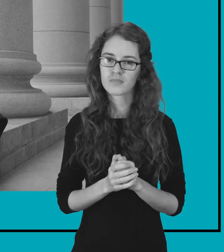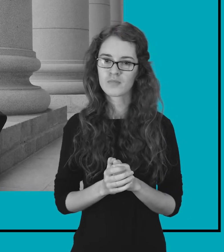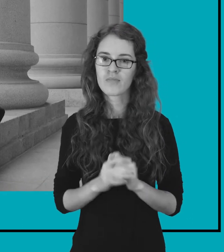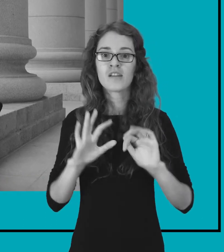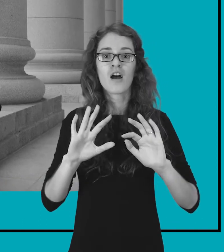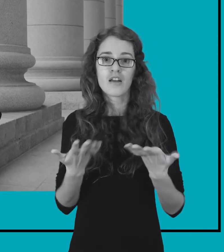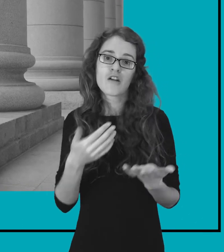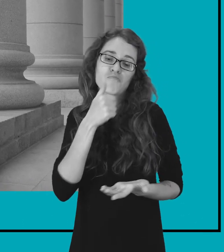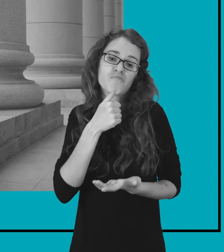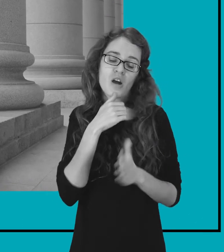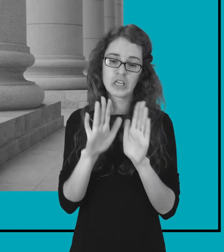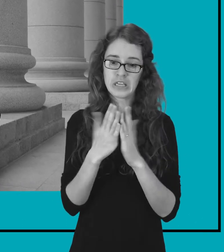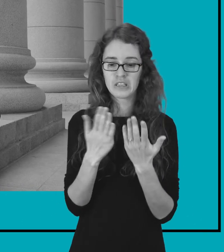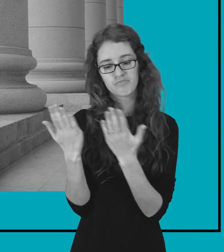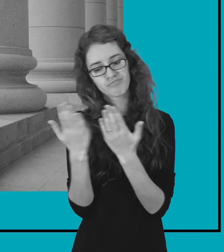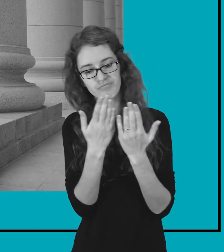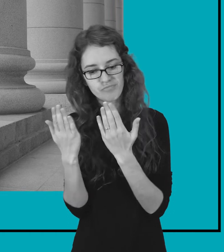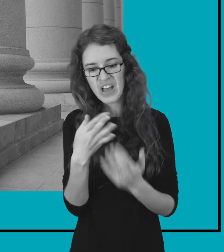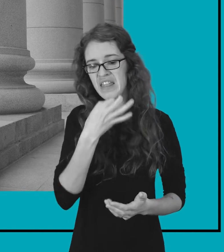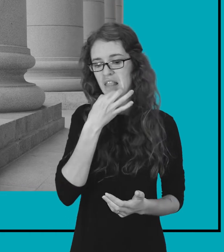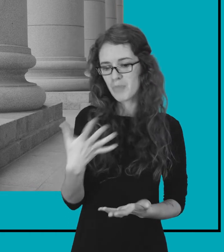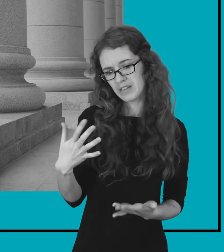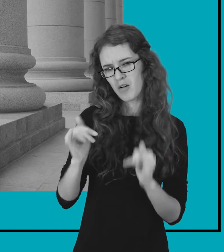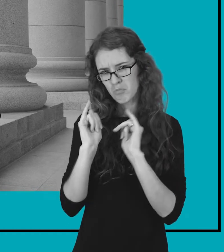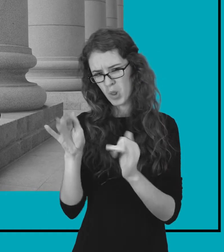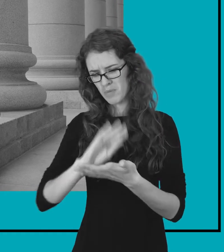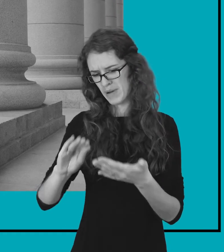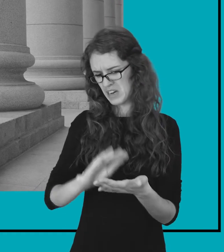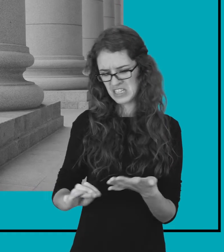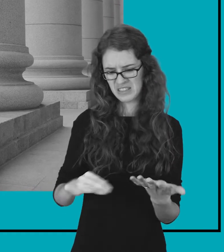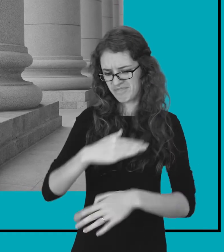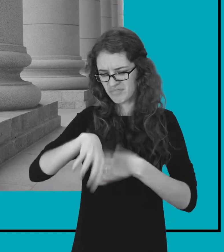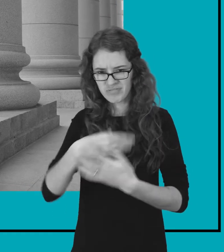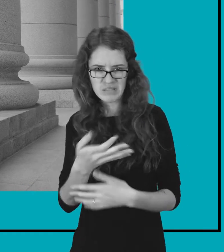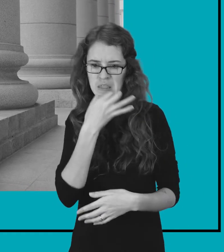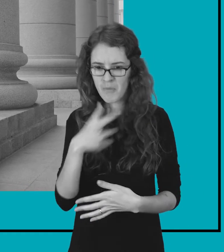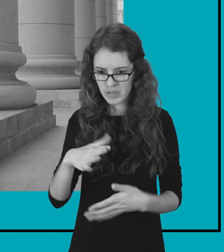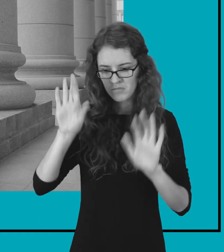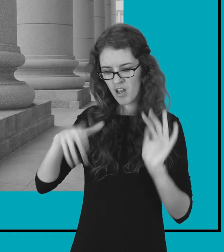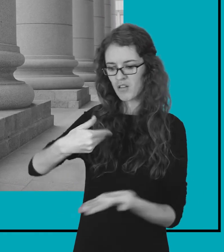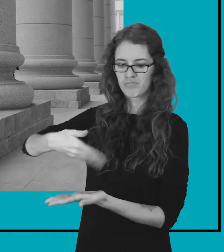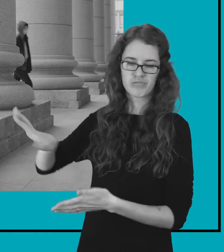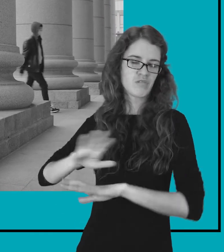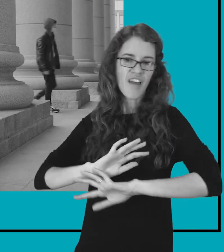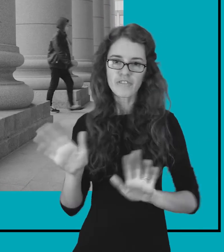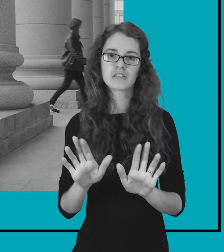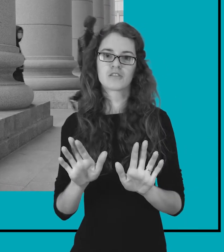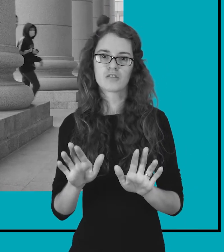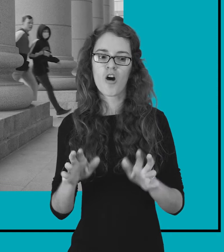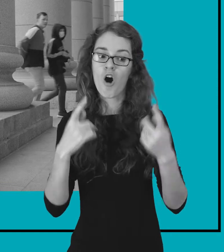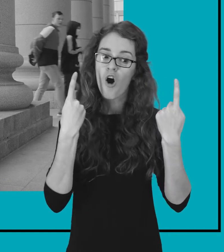nepatinka, tai būna tiesiog bloga knyga, blogai parašyti, tai numeti į šoną ir viskas.